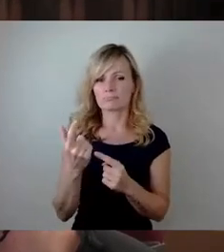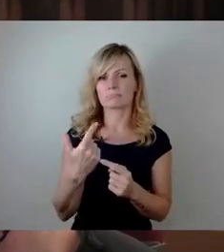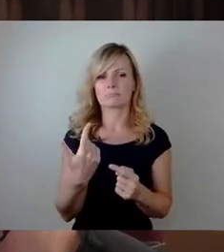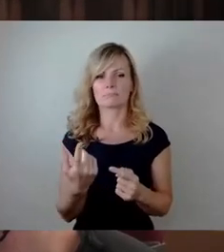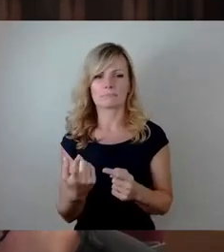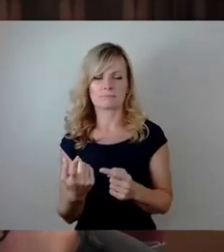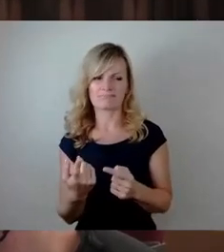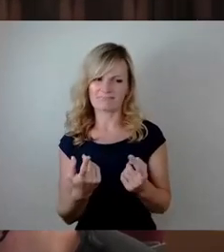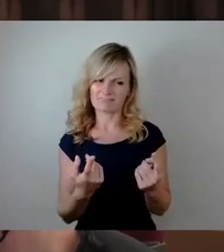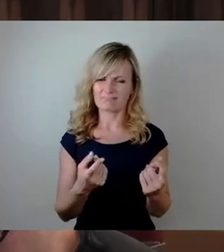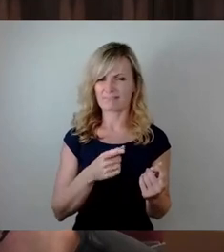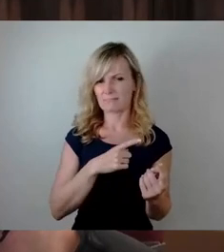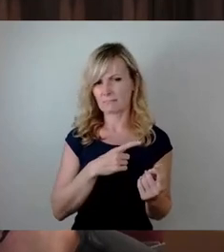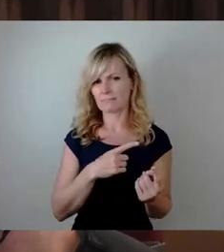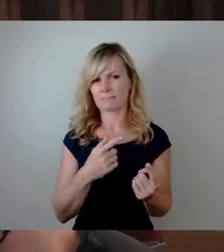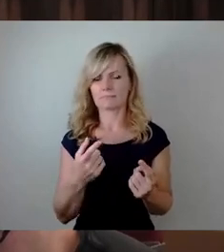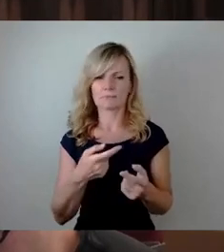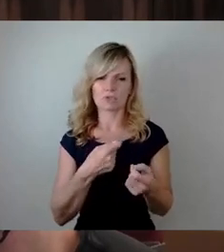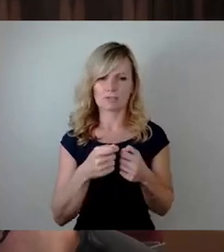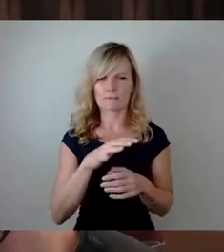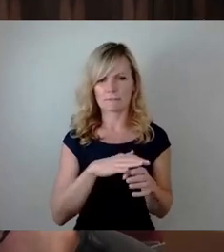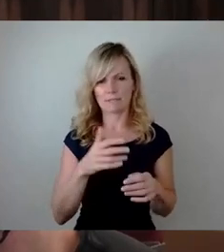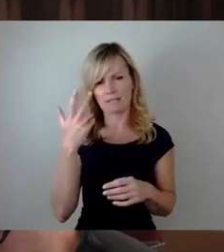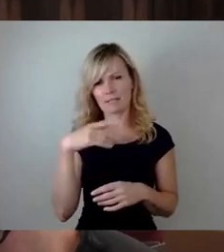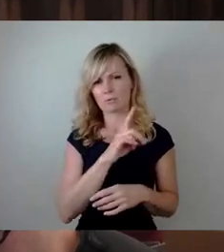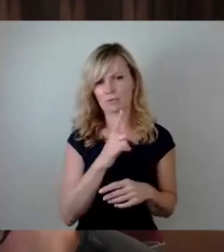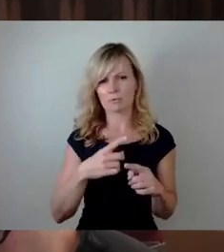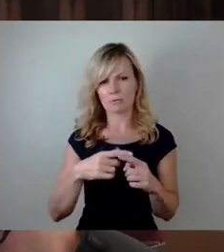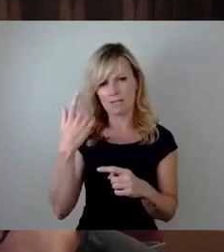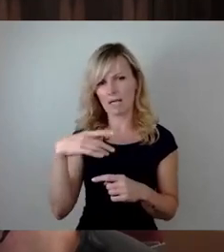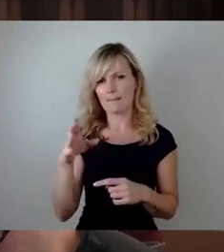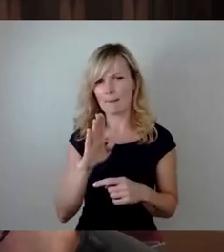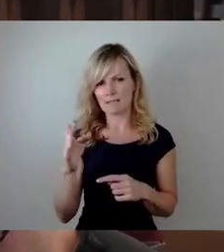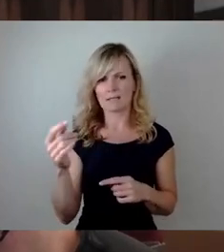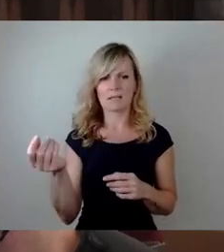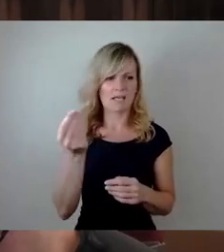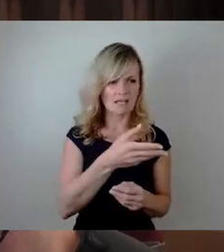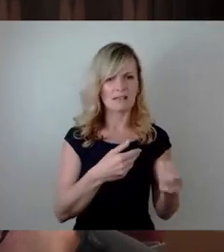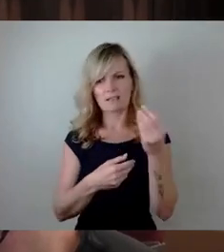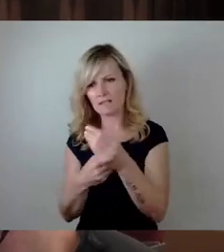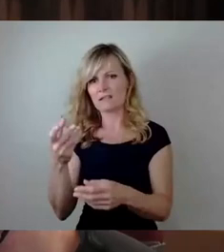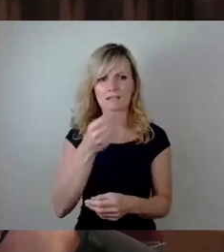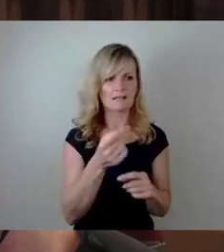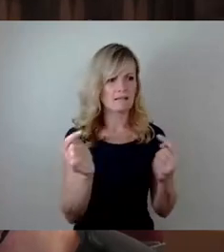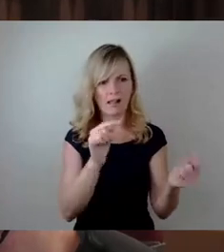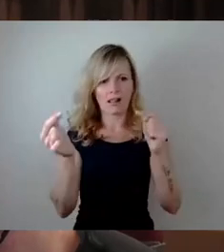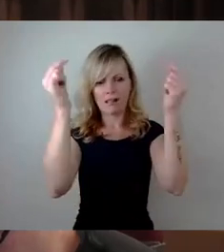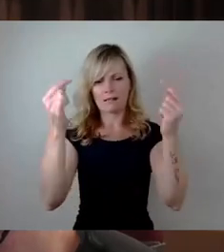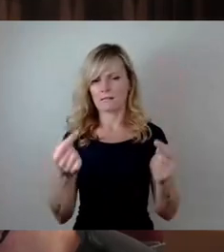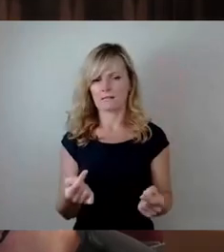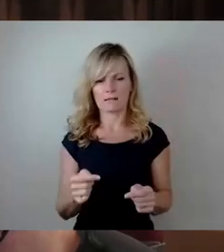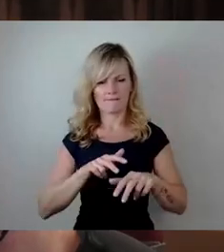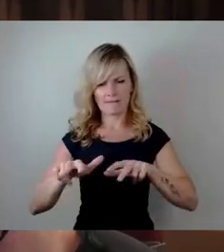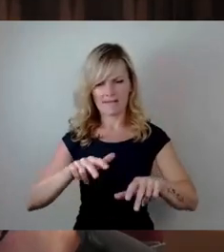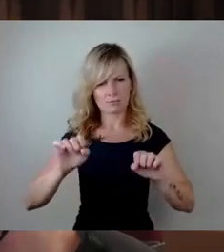zwischen den beiden betroffenen Geschäftsbereichen von Herrn Donhauser und Herrn Pratzke als eine ermöglichende Verwaltung und wird auch infrage stellen, dass so eine